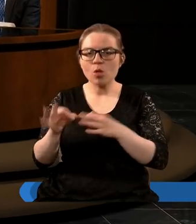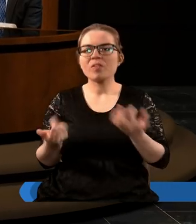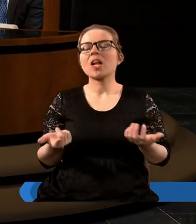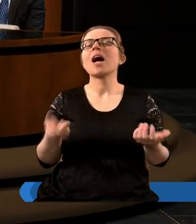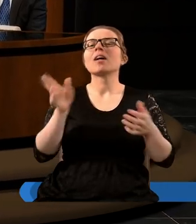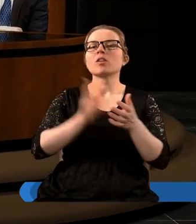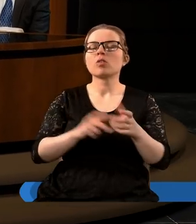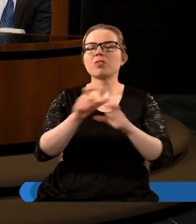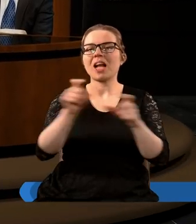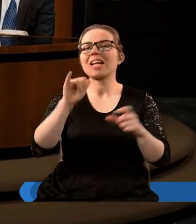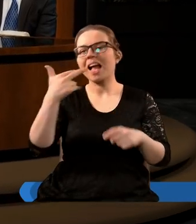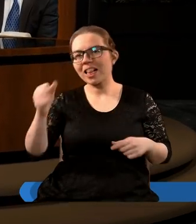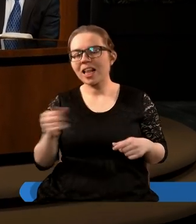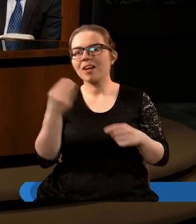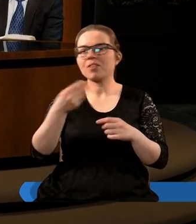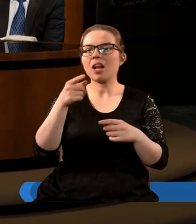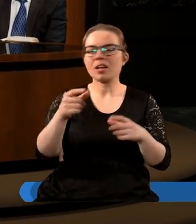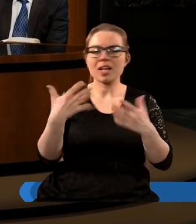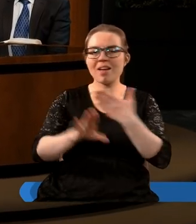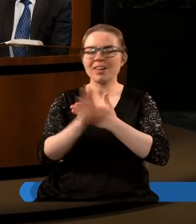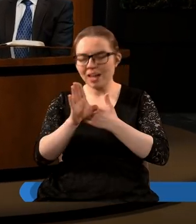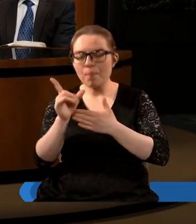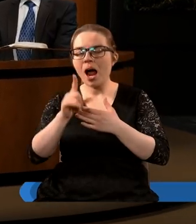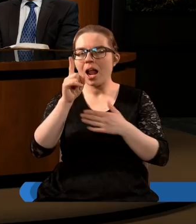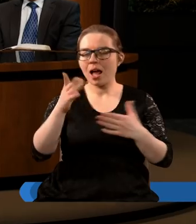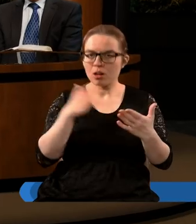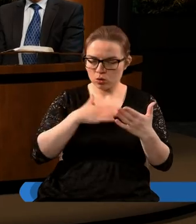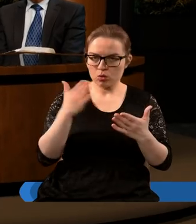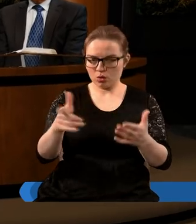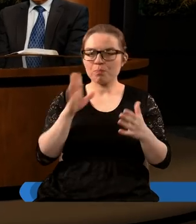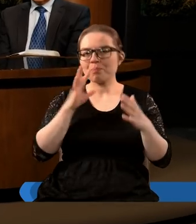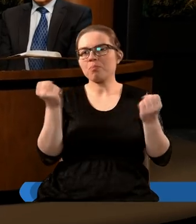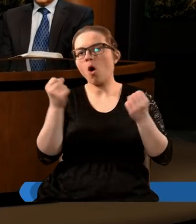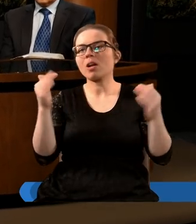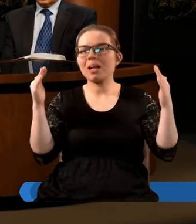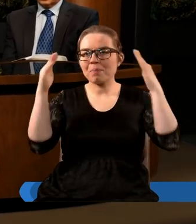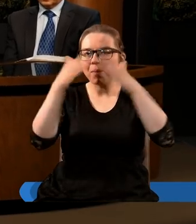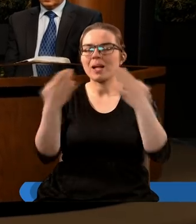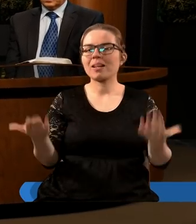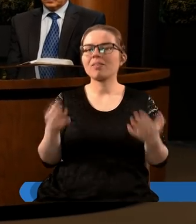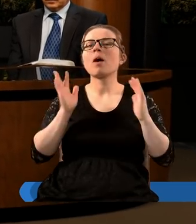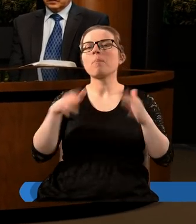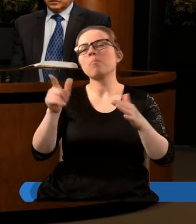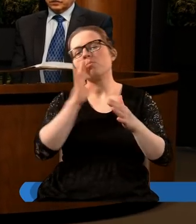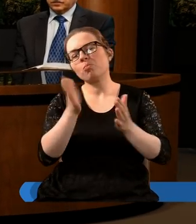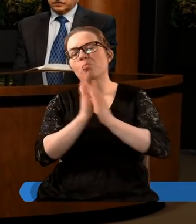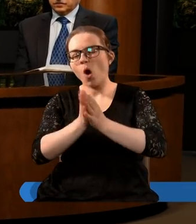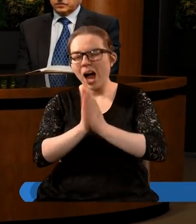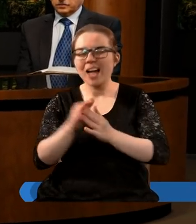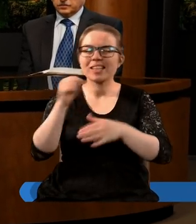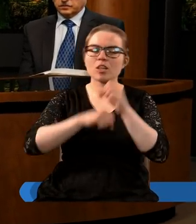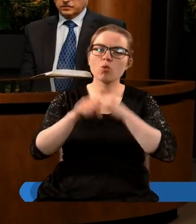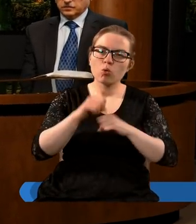która w czasach Jana jeszcze to tak nie występowało, ale to właśnie moc papiestwa. Na gruzach zresztą pogańskiego Rzymu